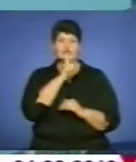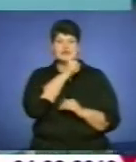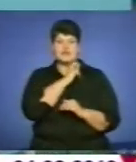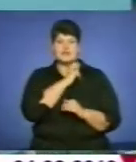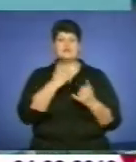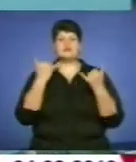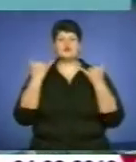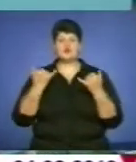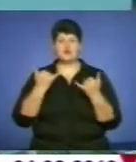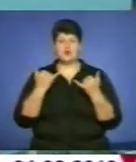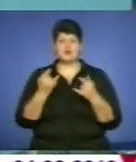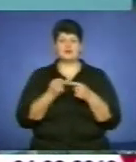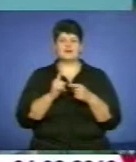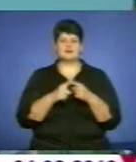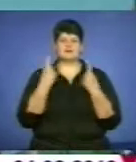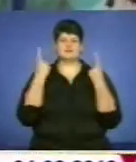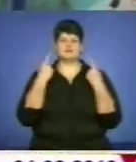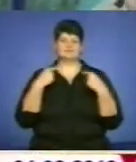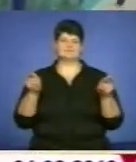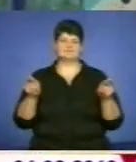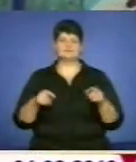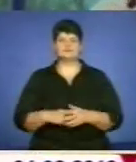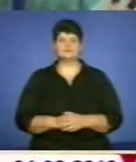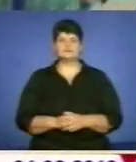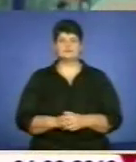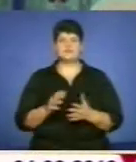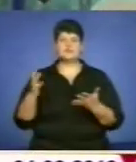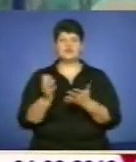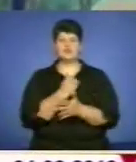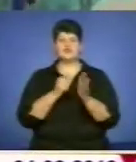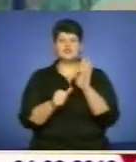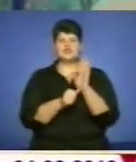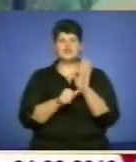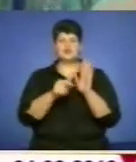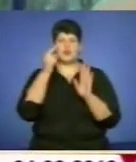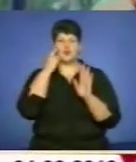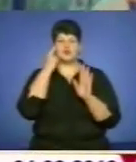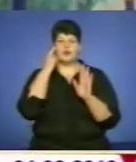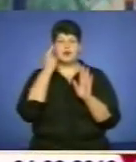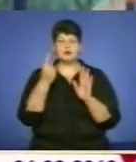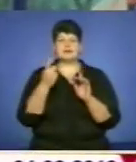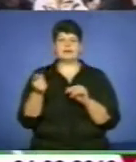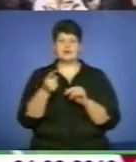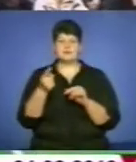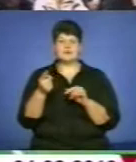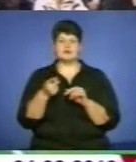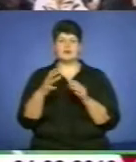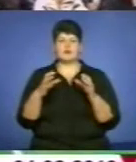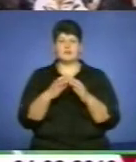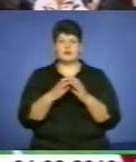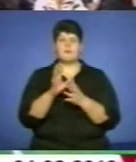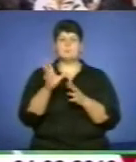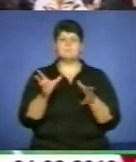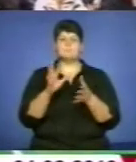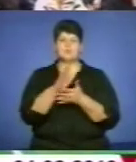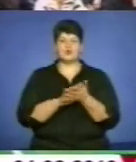і сьогоднішні ігри – це зовсім велика різниця. Здобувши 6 очок у матчах з Кряжем, Тернопільська Галичанка продовжує залишатися на 6